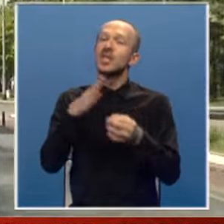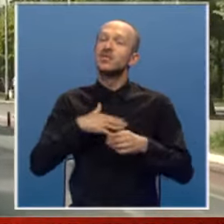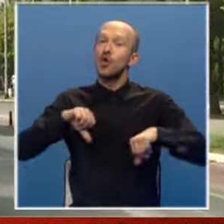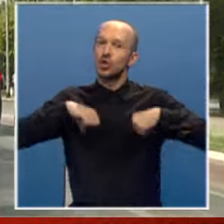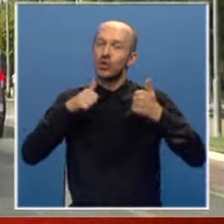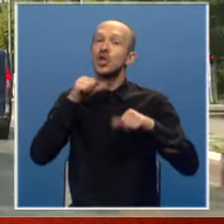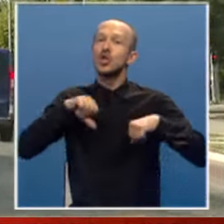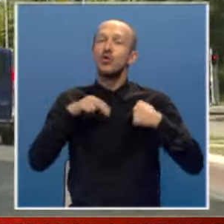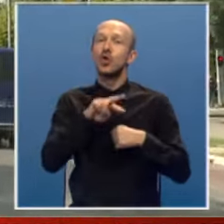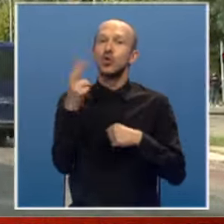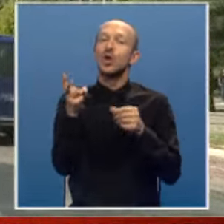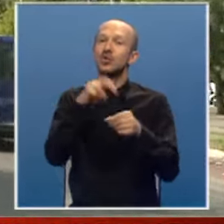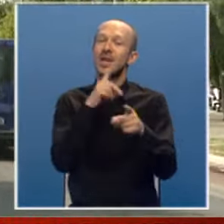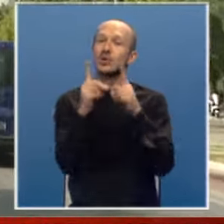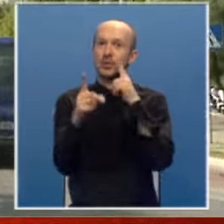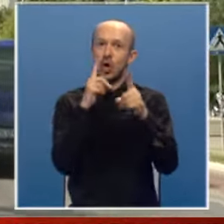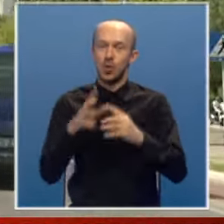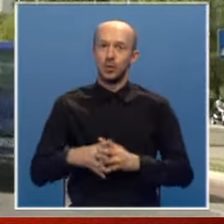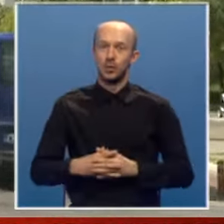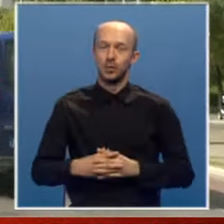život i život drugih učesnika u saobraćaju.